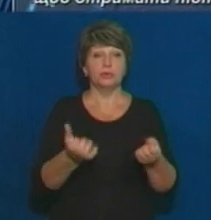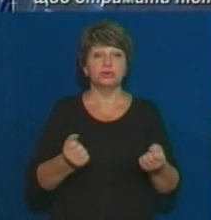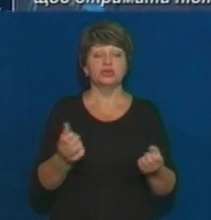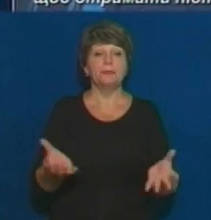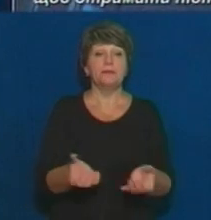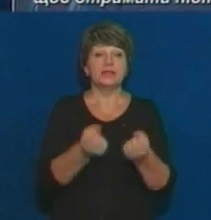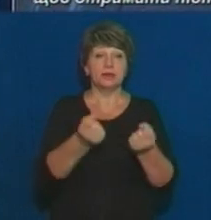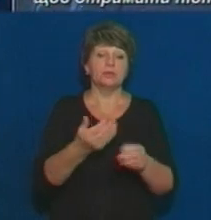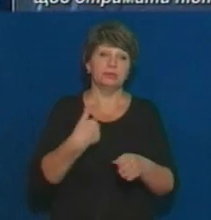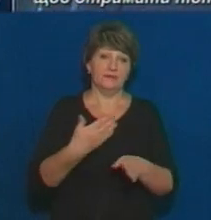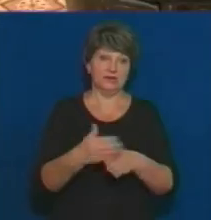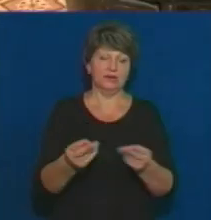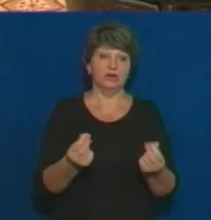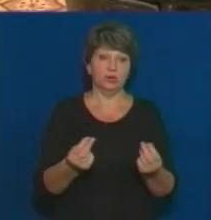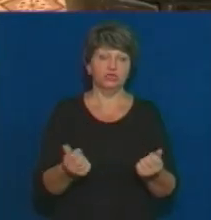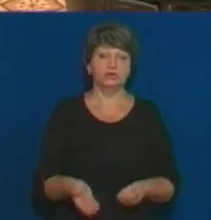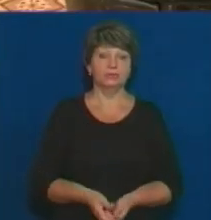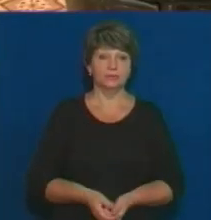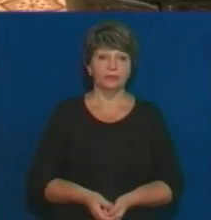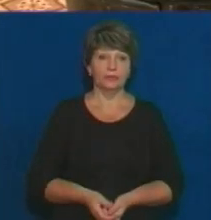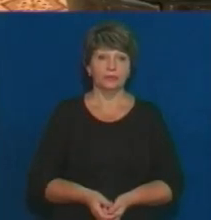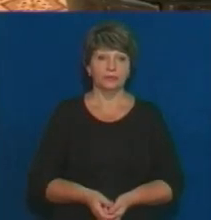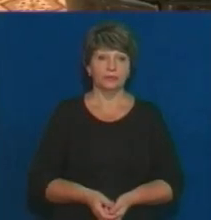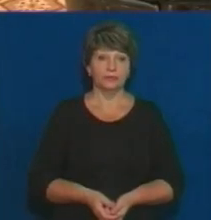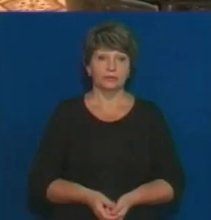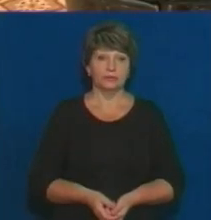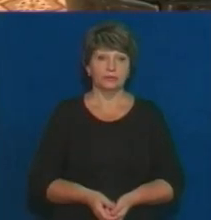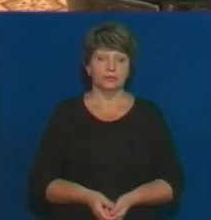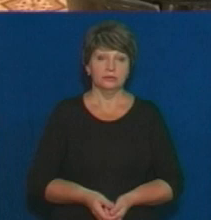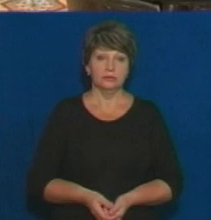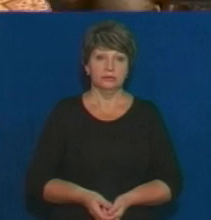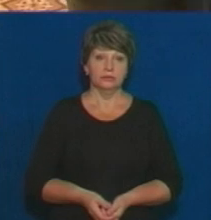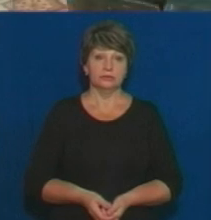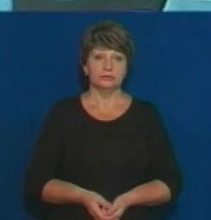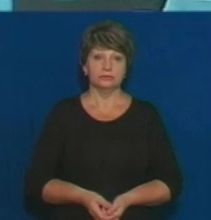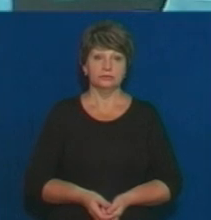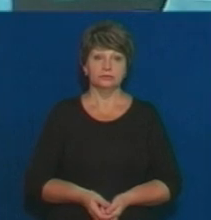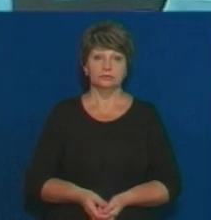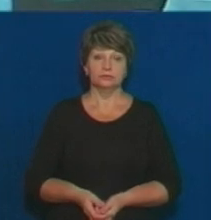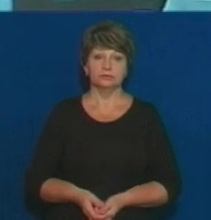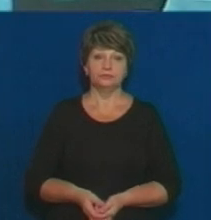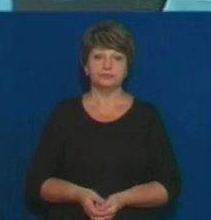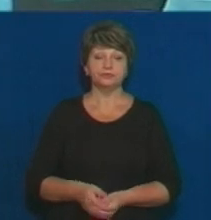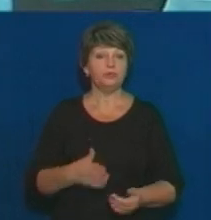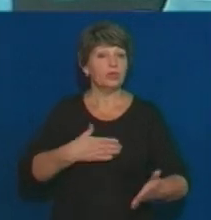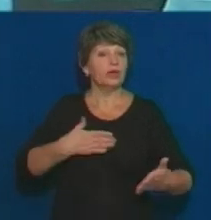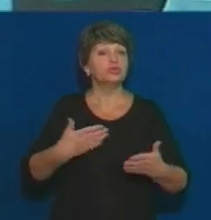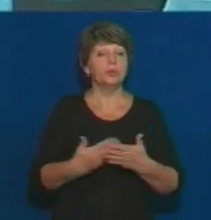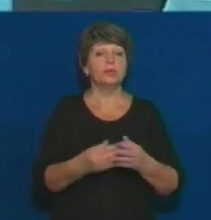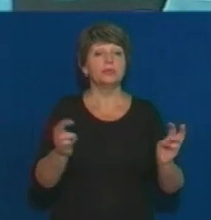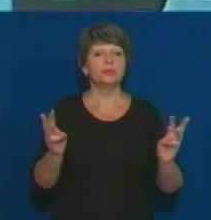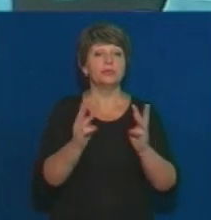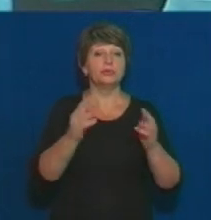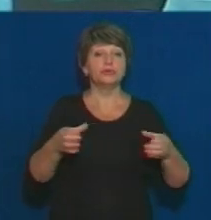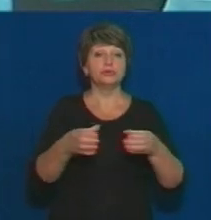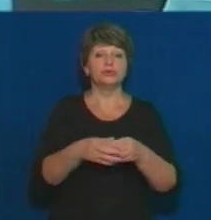вони виділили коштів. Тетяна Недбайло, Олах Кураш, новини. Добровільну пожежну дружину